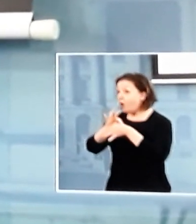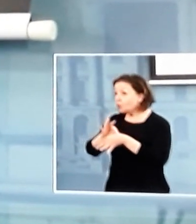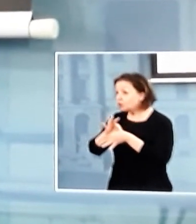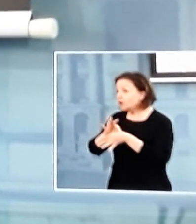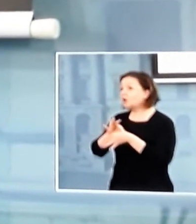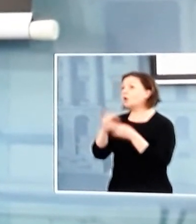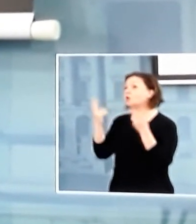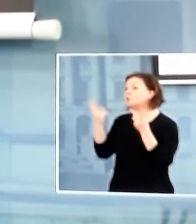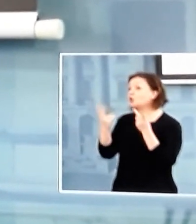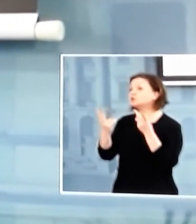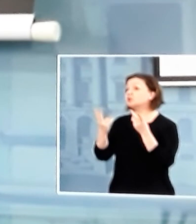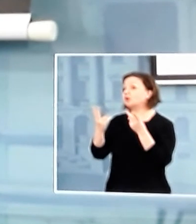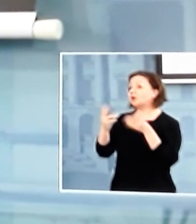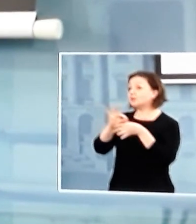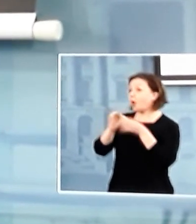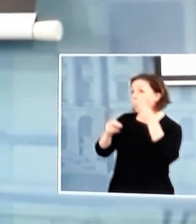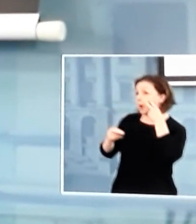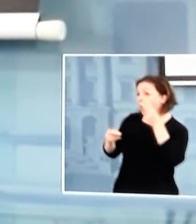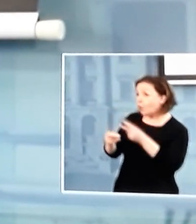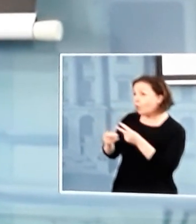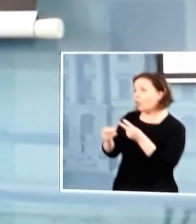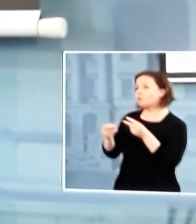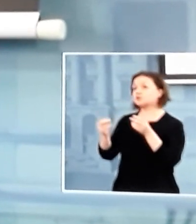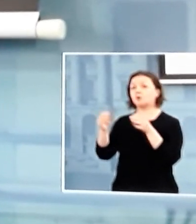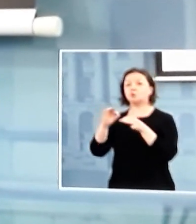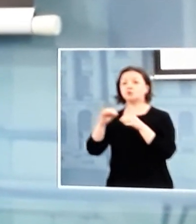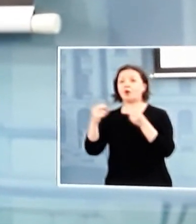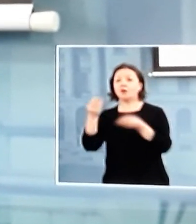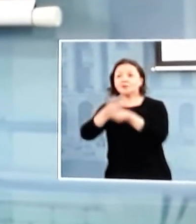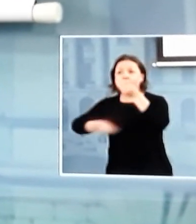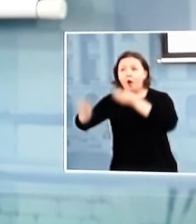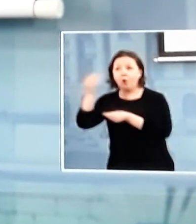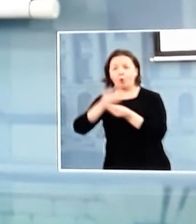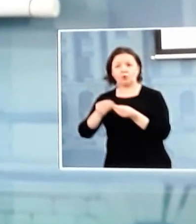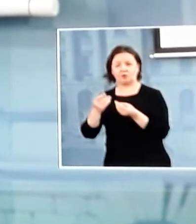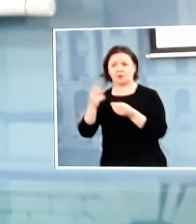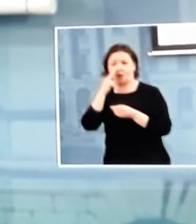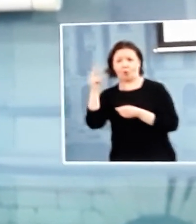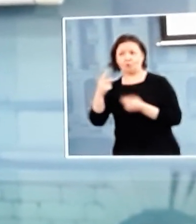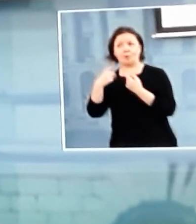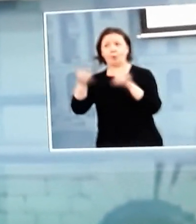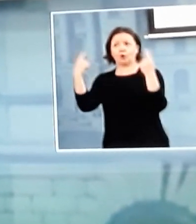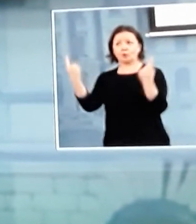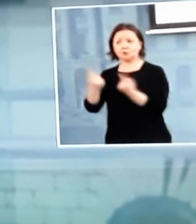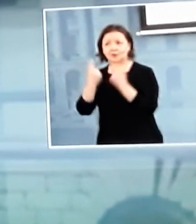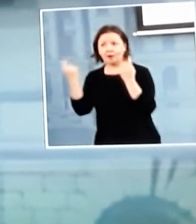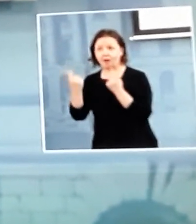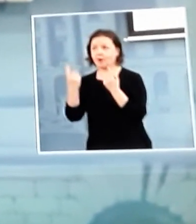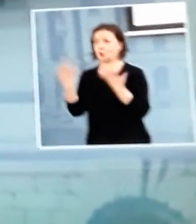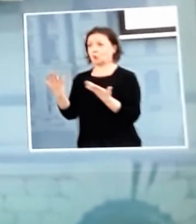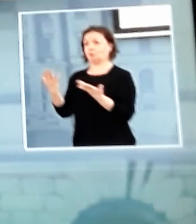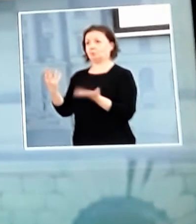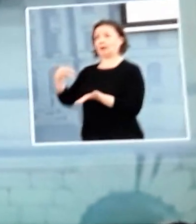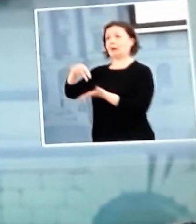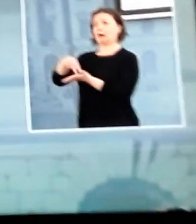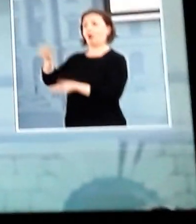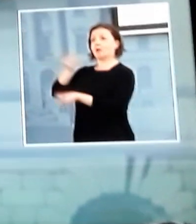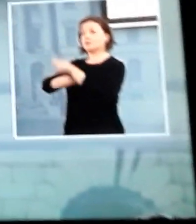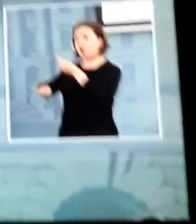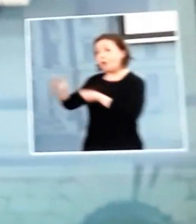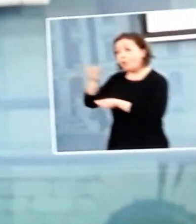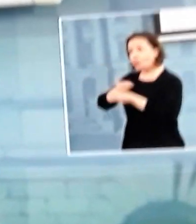niin myös taloudellisesti poikkeuksellisessa tilanteessa. Meidän taloutemme niin reaalitalous kuin myös...